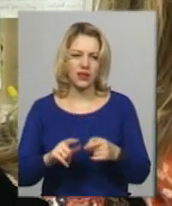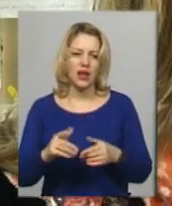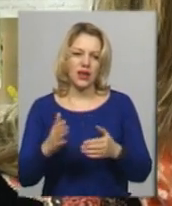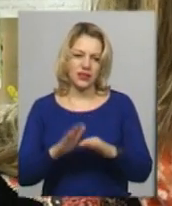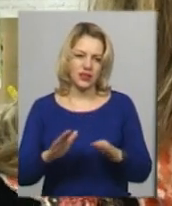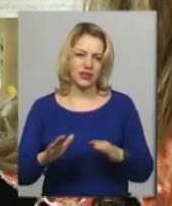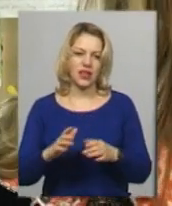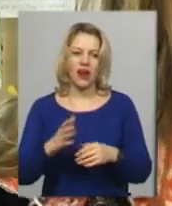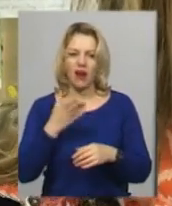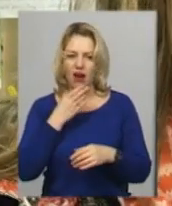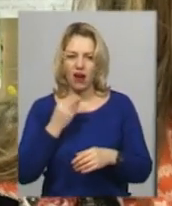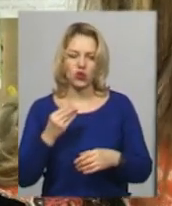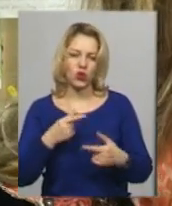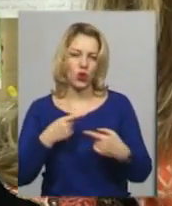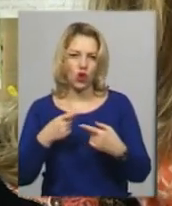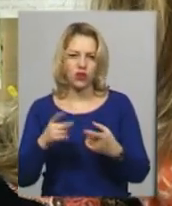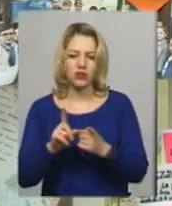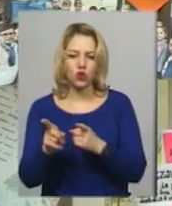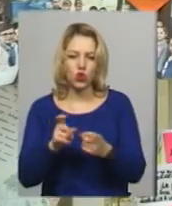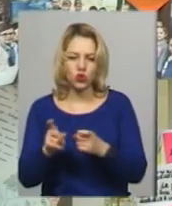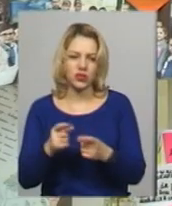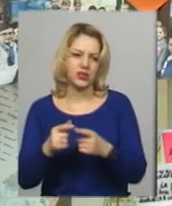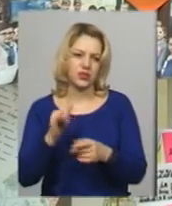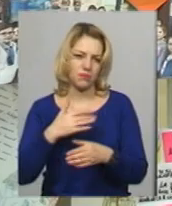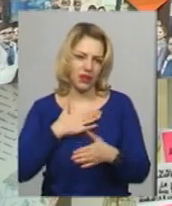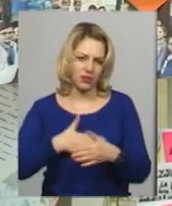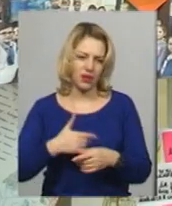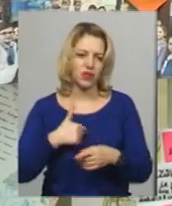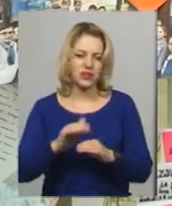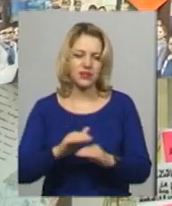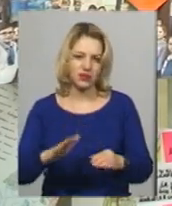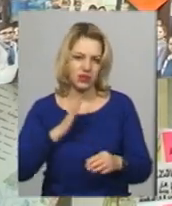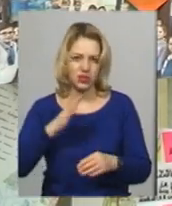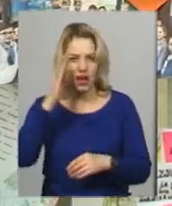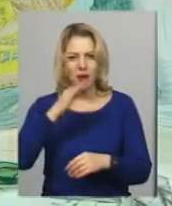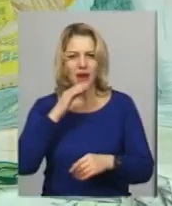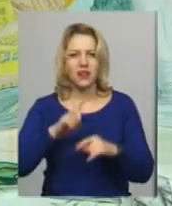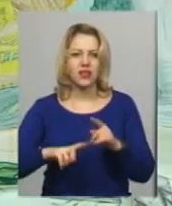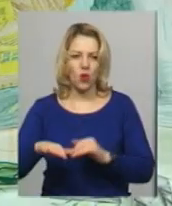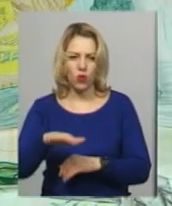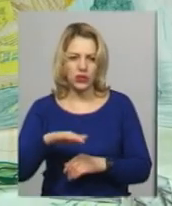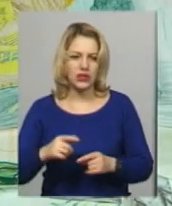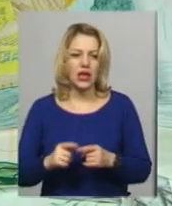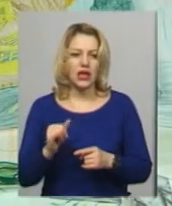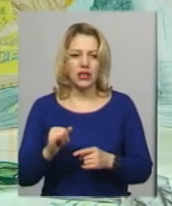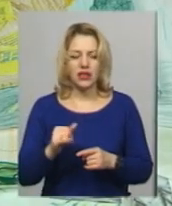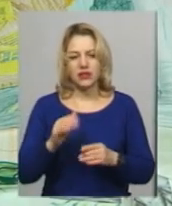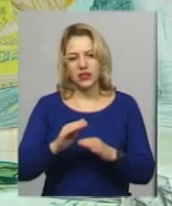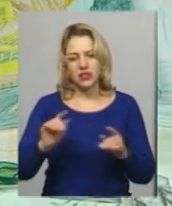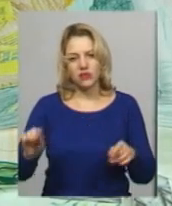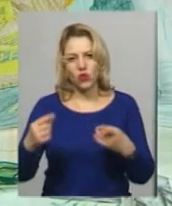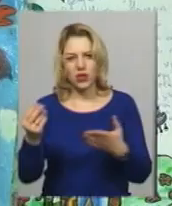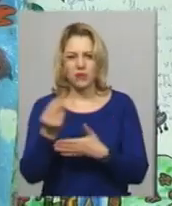приємно, тому що це наші маленькі патріоти. За словами Алінисько-Морохової, діти ділилися враженнями від книги, створюючи малюнки.